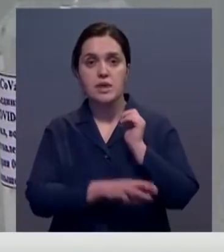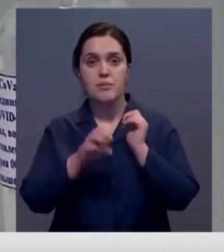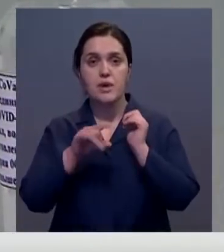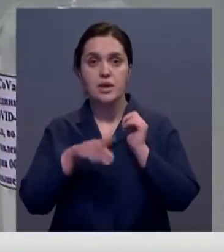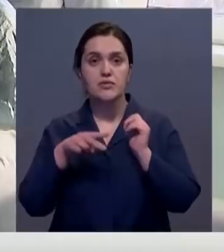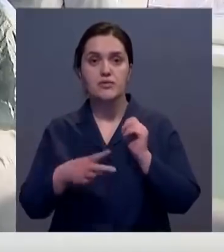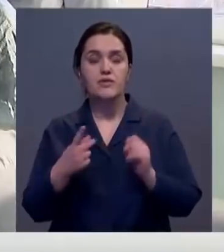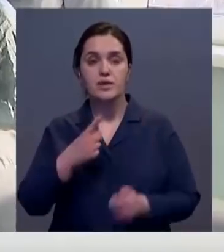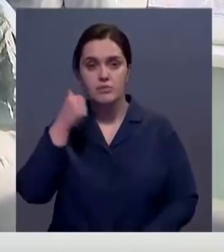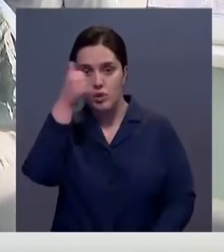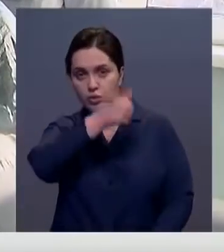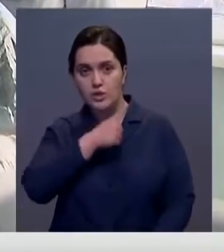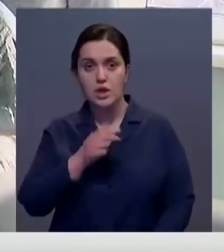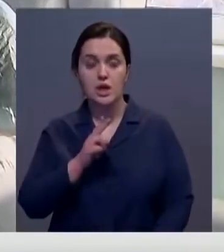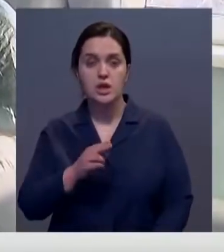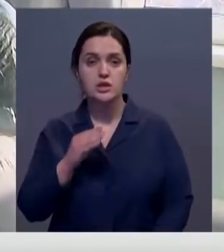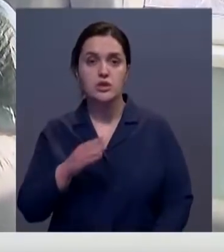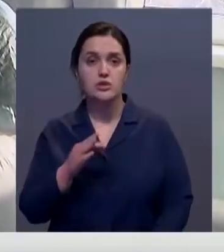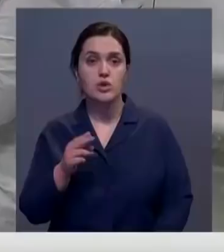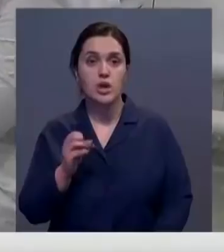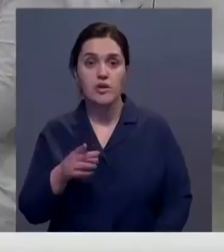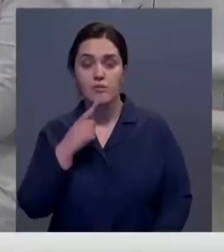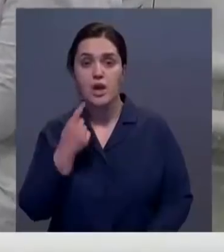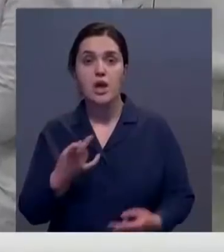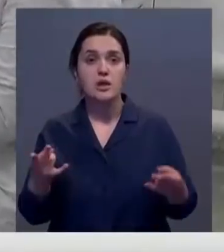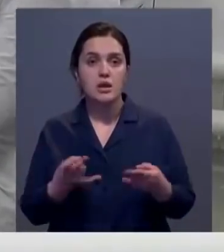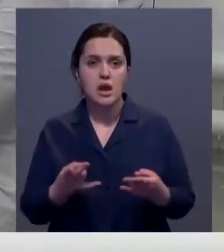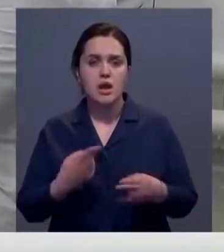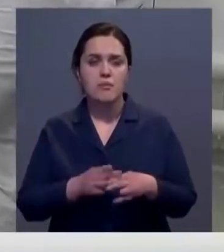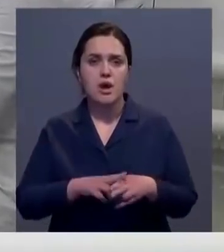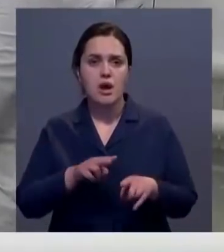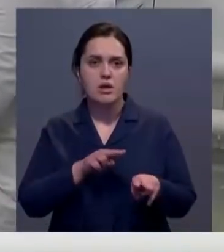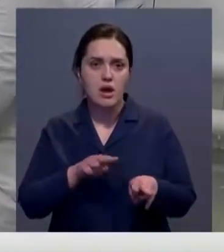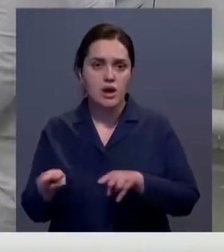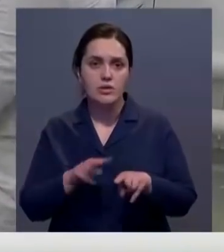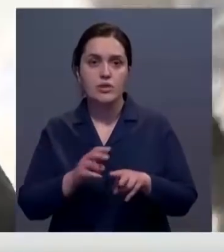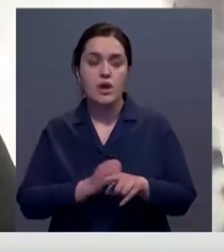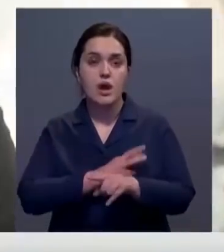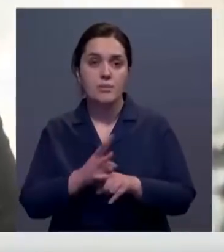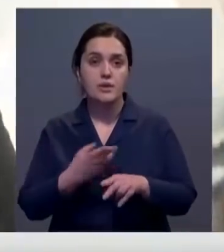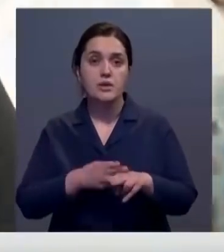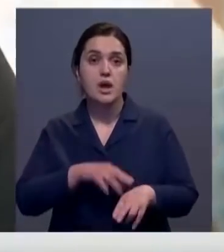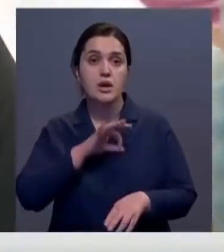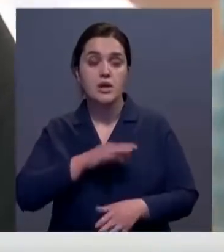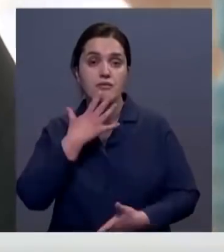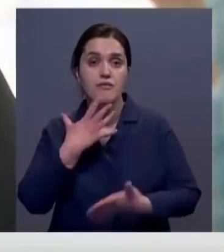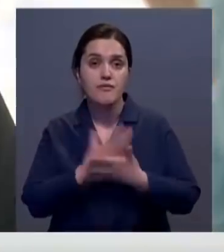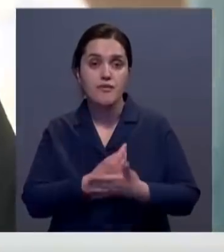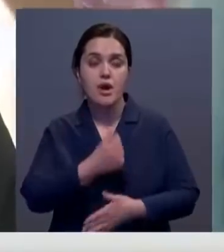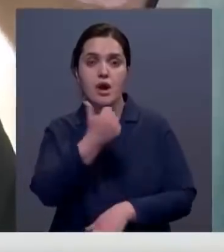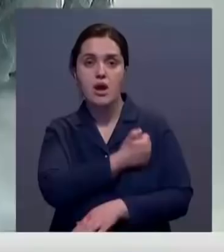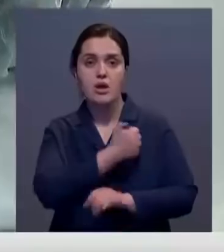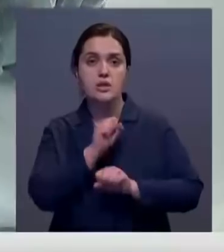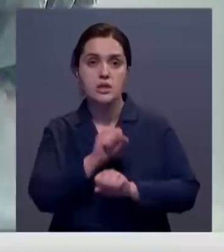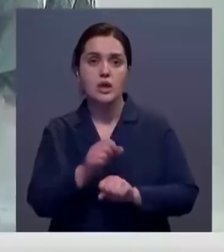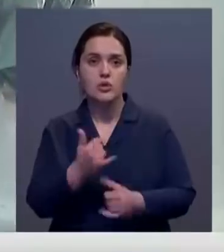2021 года. Хасмжамартухаев отметил необходимость особого контроля над обеспечением эффективности отечественной вакцины и